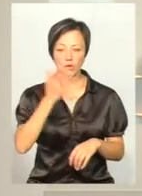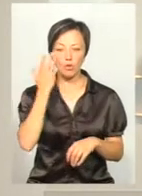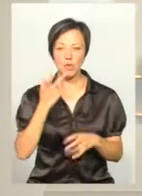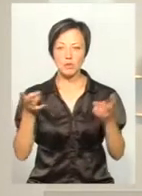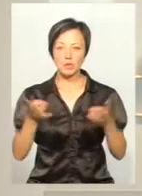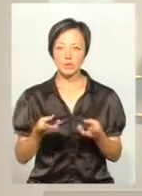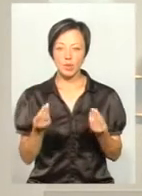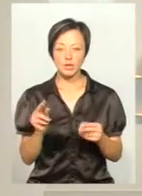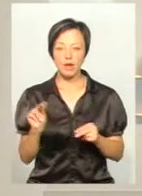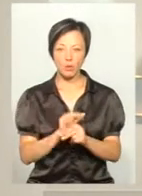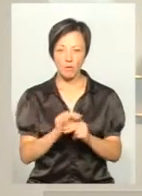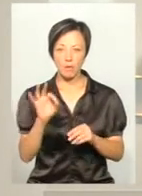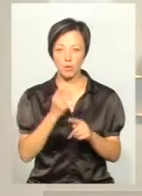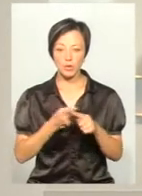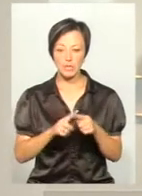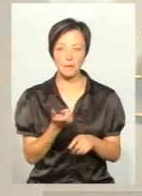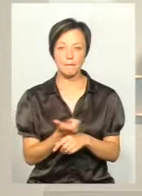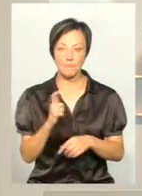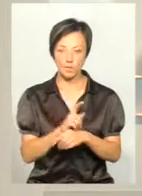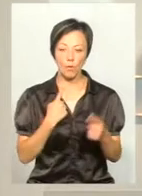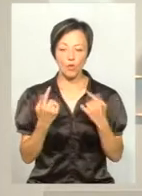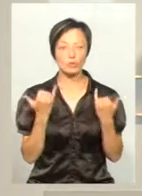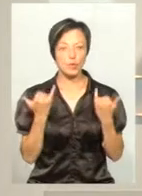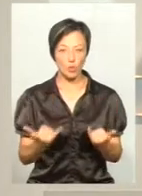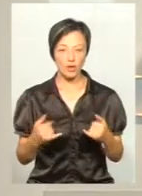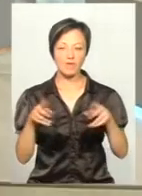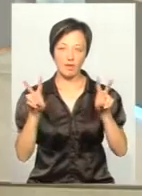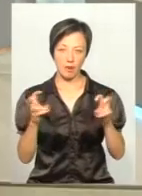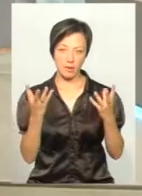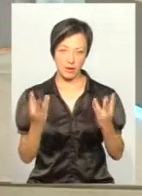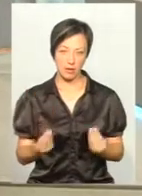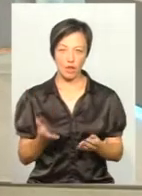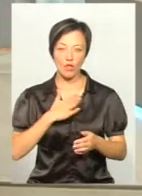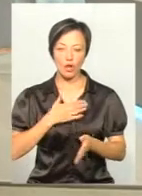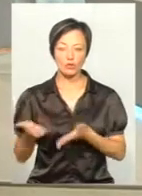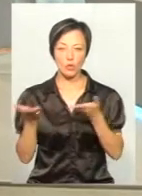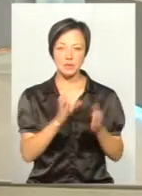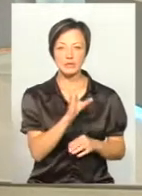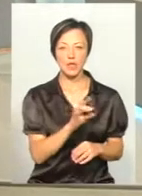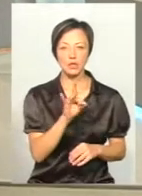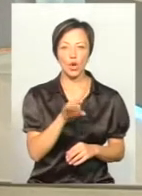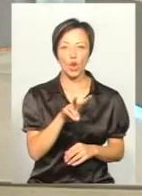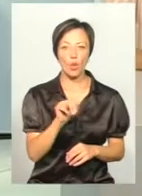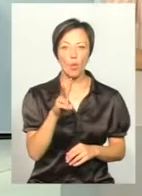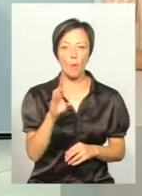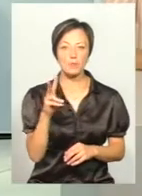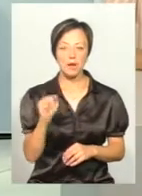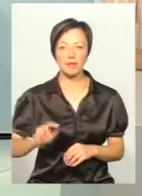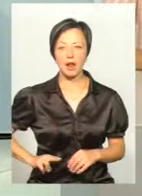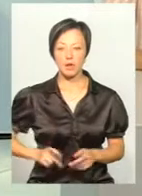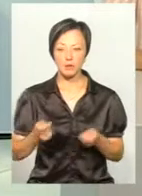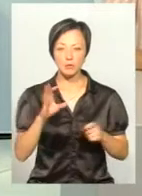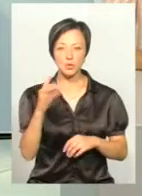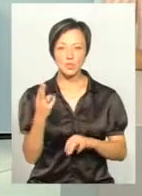потрібні гроші на лікування, про це і більше, говоримо сьогодні у «Темі дня». Наші гості сьогодні Світлана Лукомська, директор Департаменту